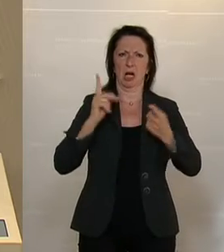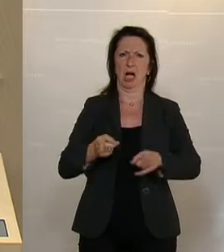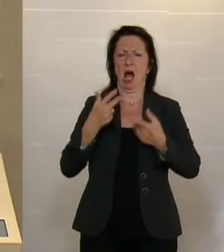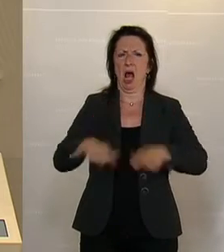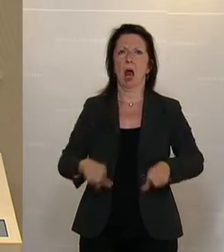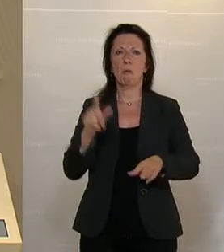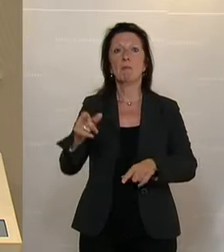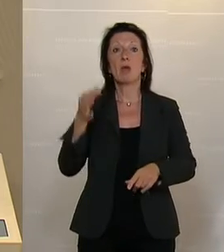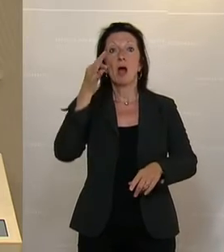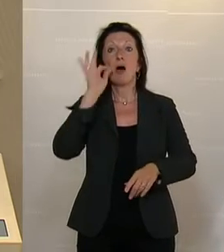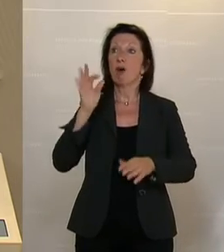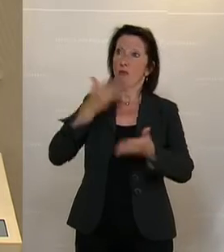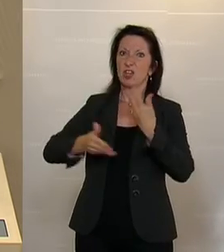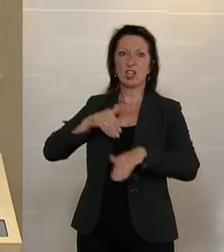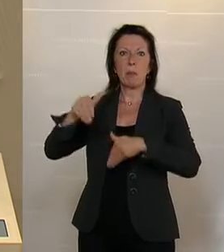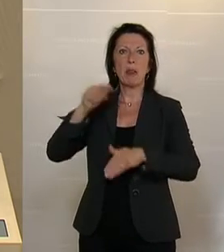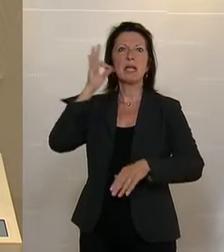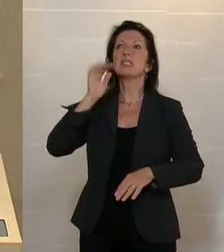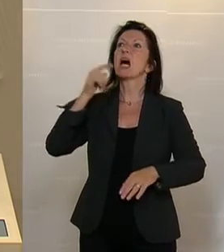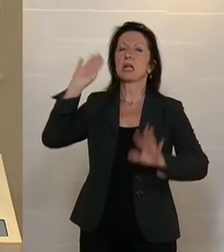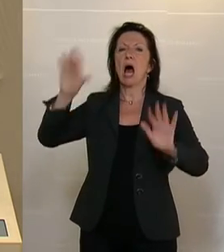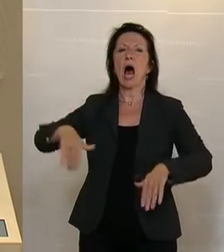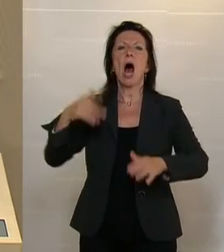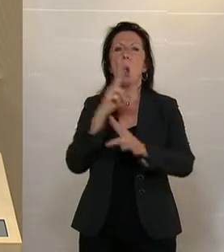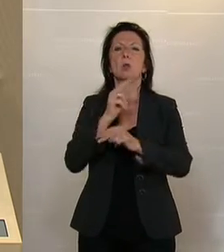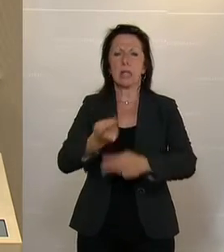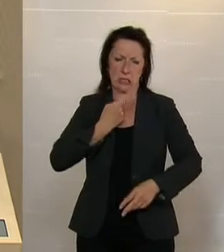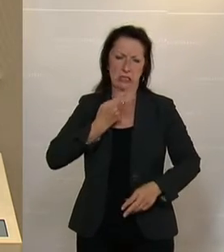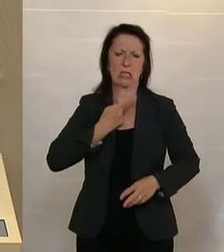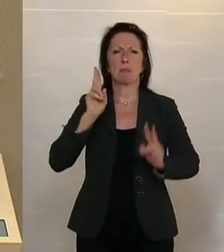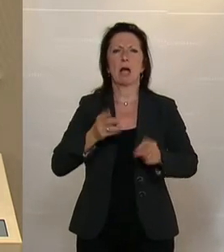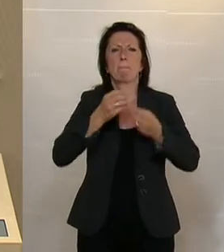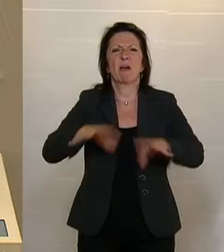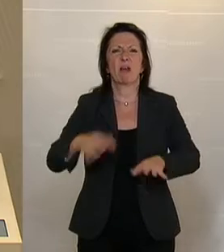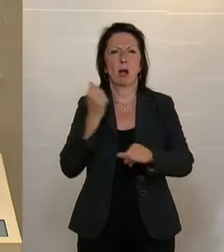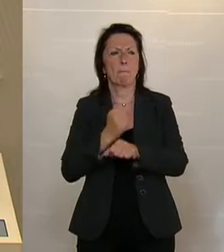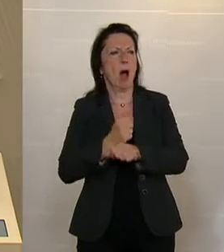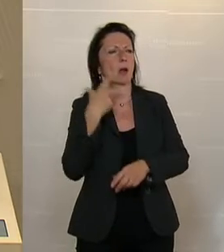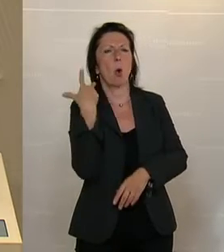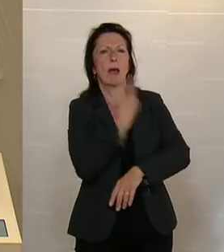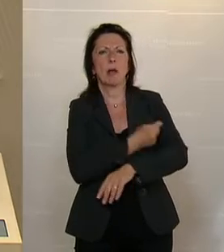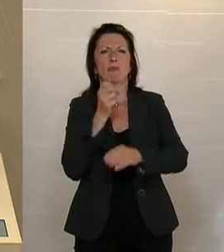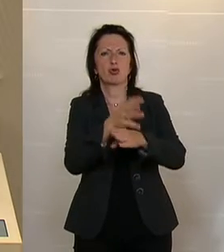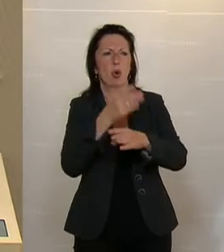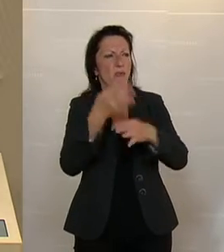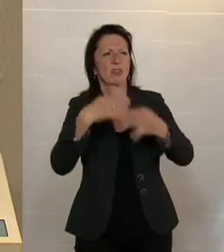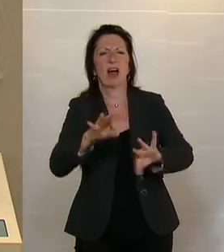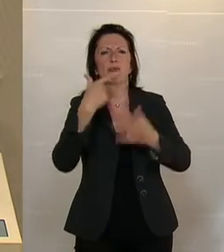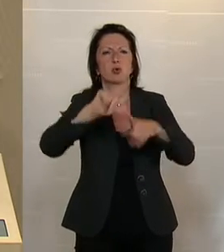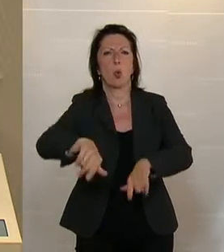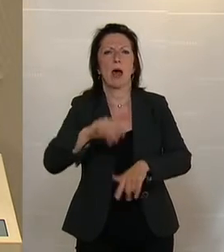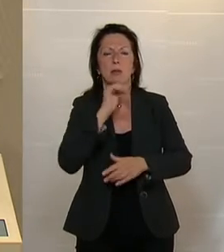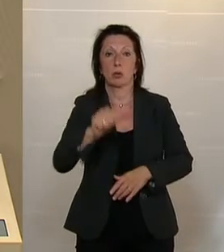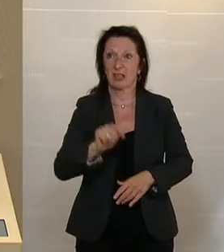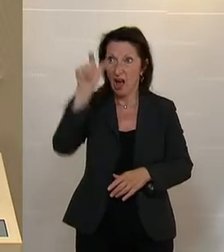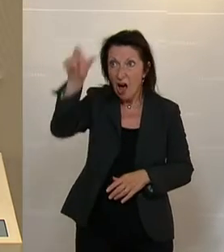bürokratisch. Ich meine, die kennt sich da aus. Aber dass ihr jetzt den gleichen Weg geht und sagt, ob eine Impfung gut ist oder nicht, das entscheidete Herr Hauser, das ist doch bitte